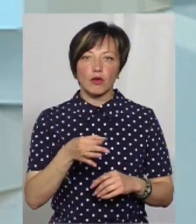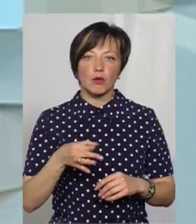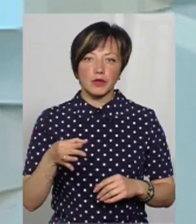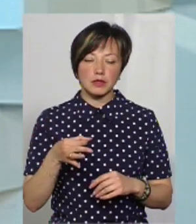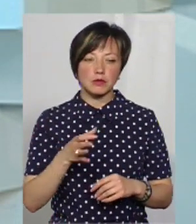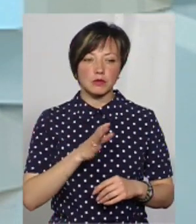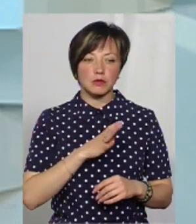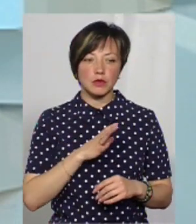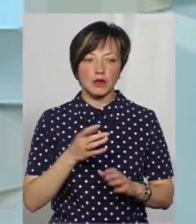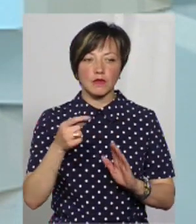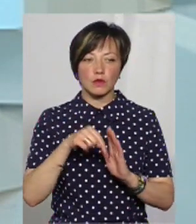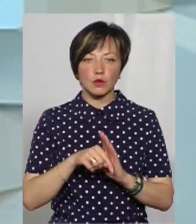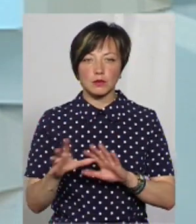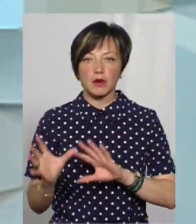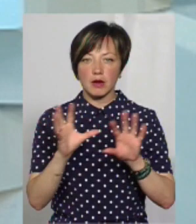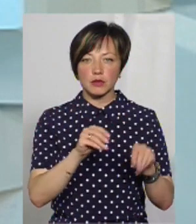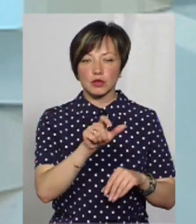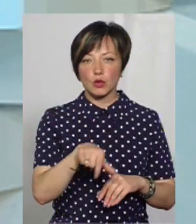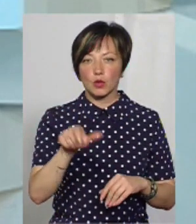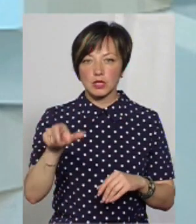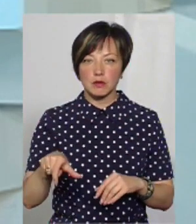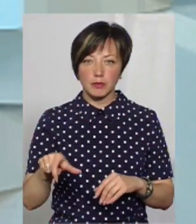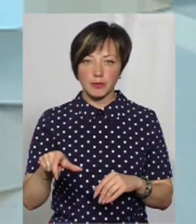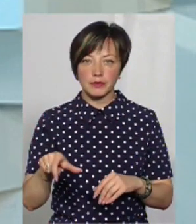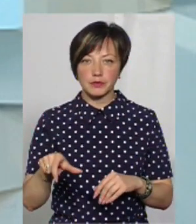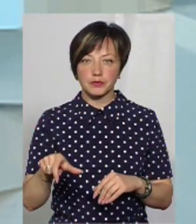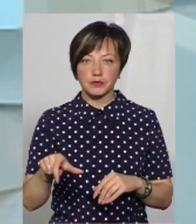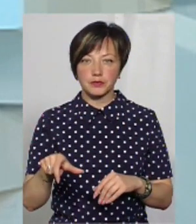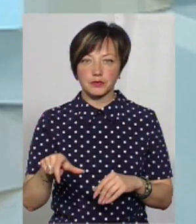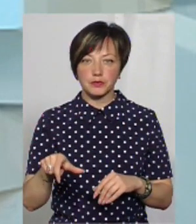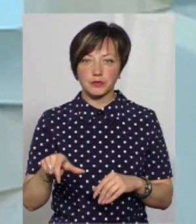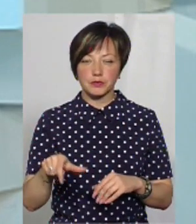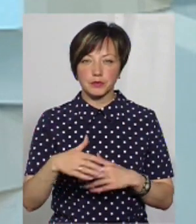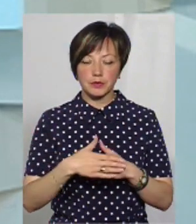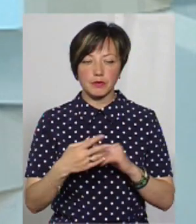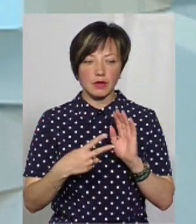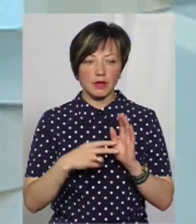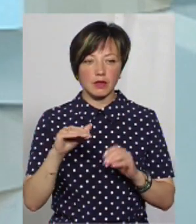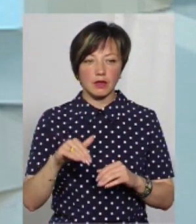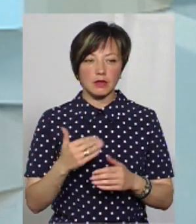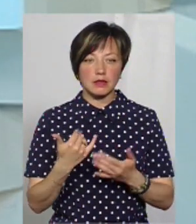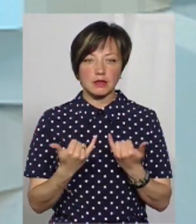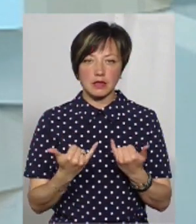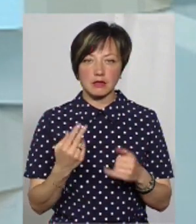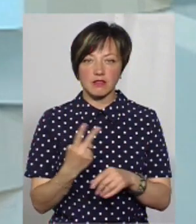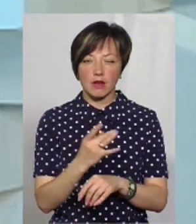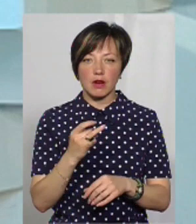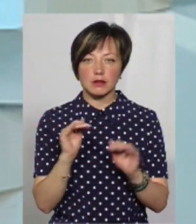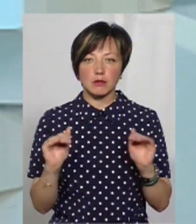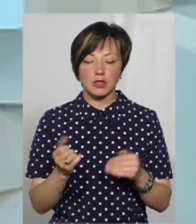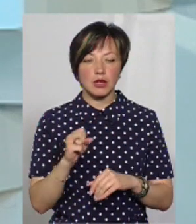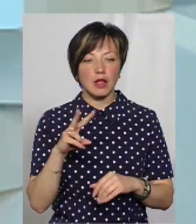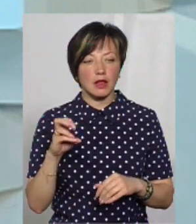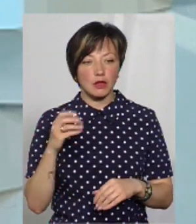було внутрішньопереміщених осіб, на території області їх було біля 7 тисяч, зараз їх в два рази менше. Але,